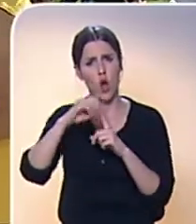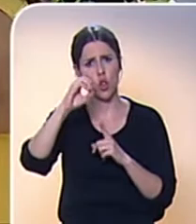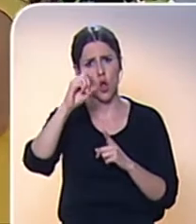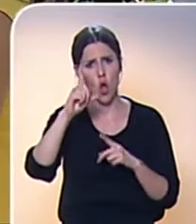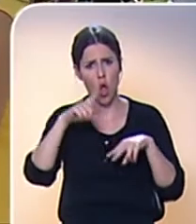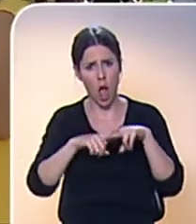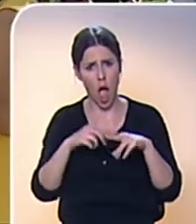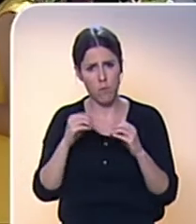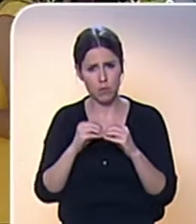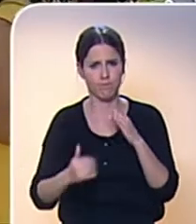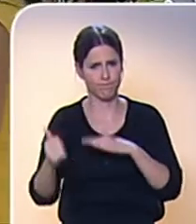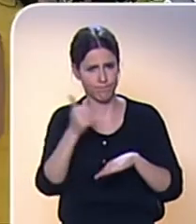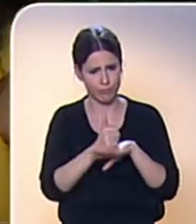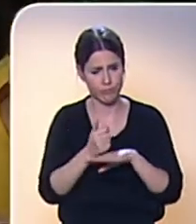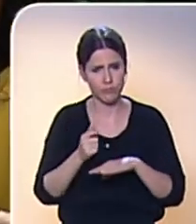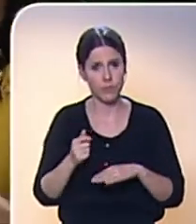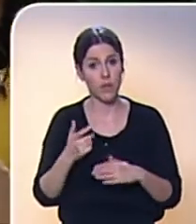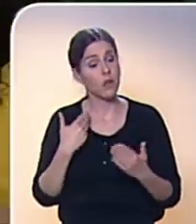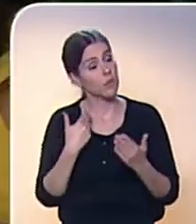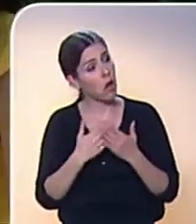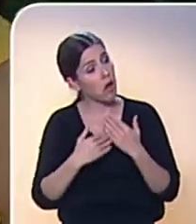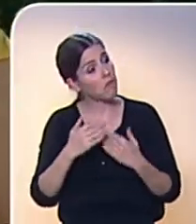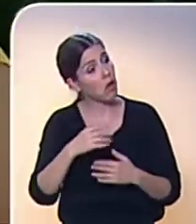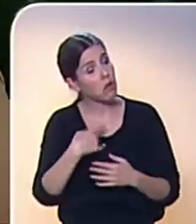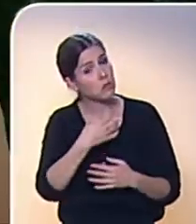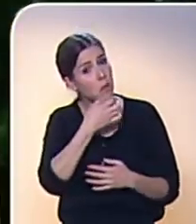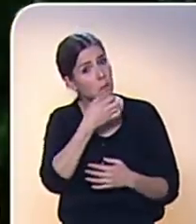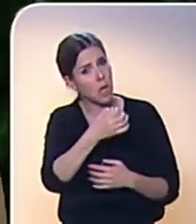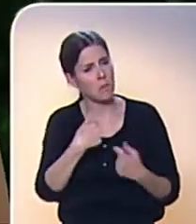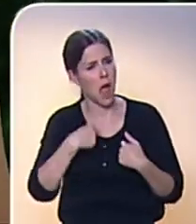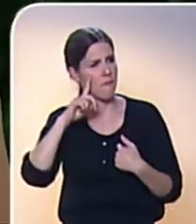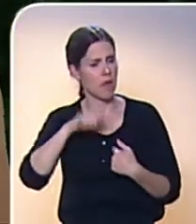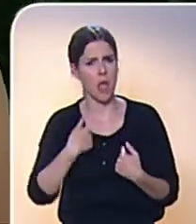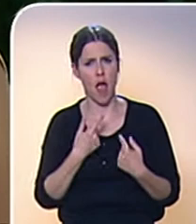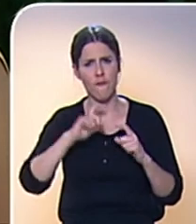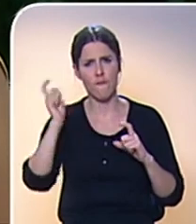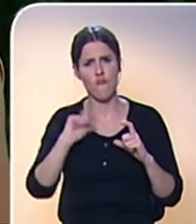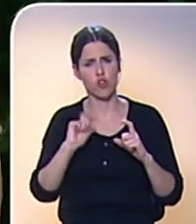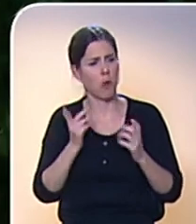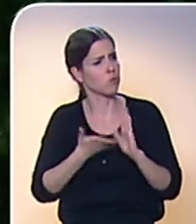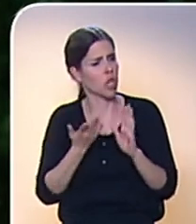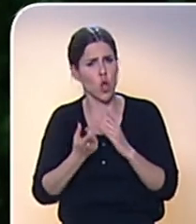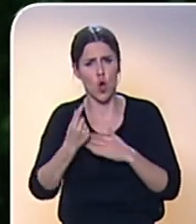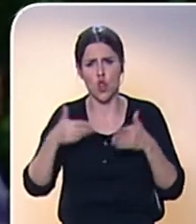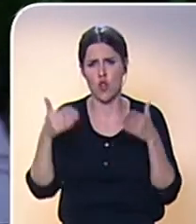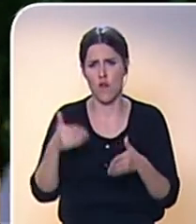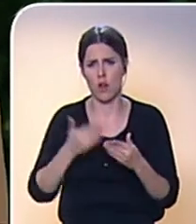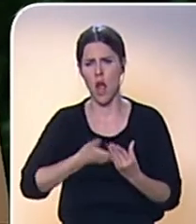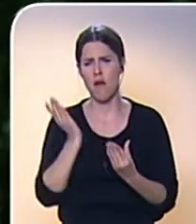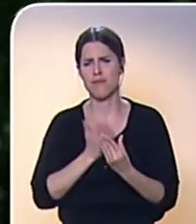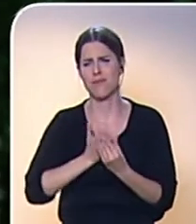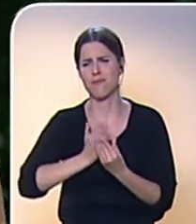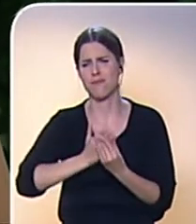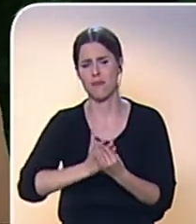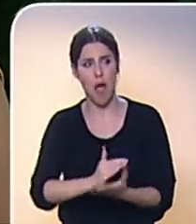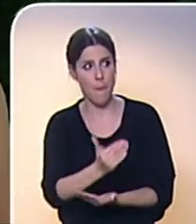Dobrý den. Já si myslím, že každý z nás má stovky fotografií doma. Já sama si zdovolené vozím těch fotografií čím dál tím více. Je to